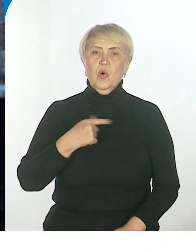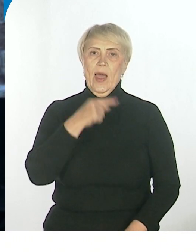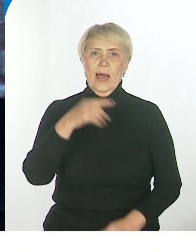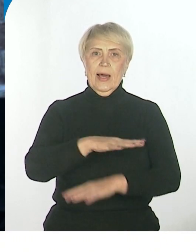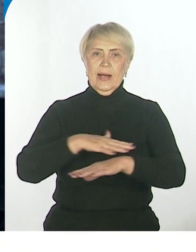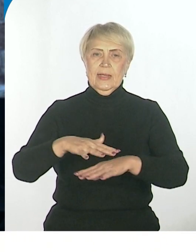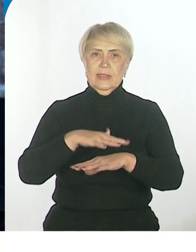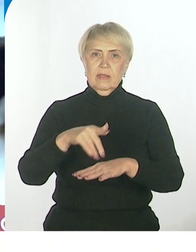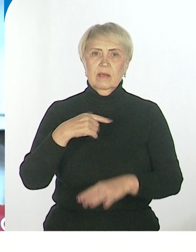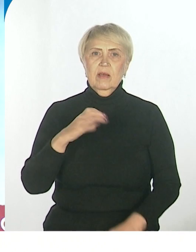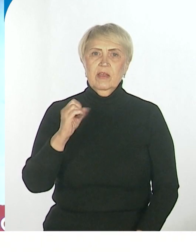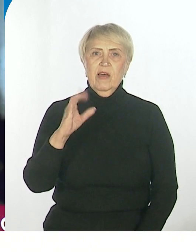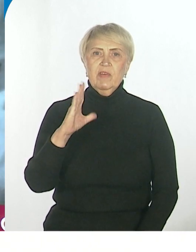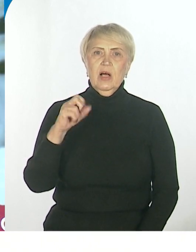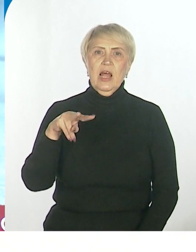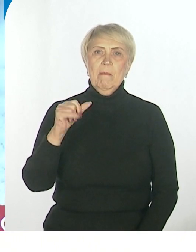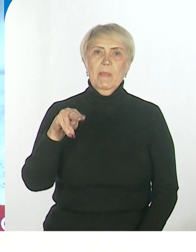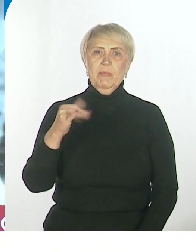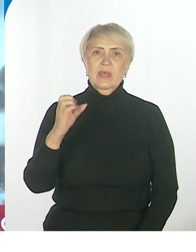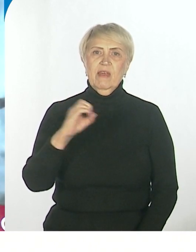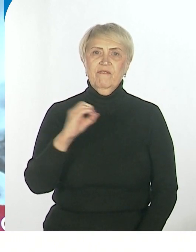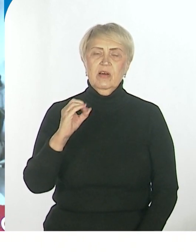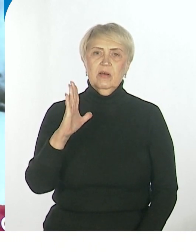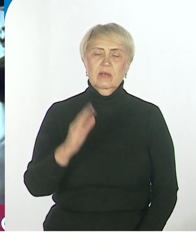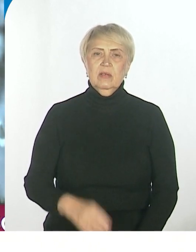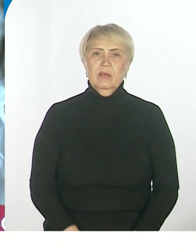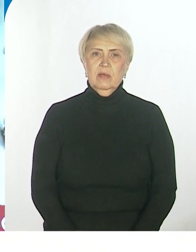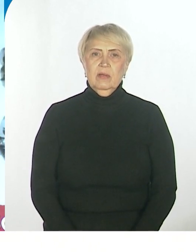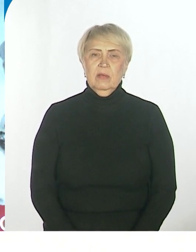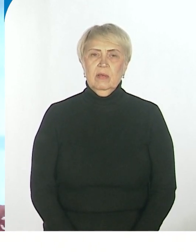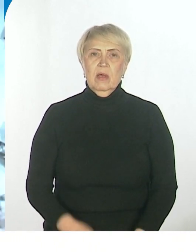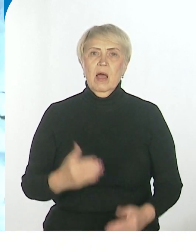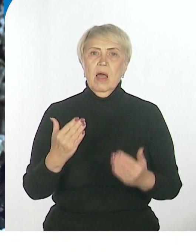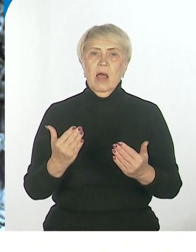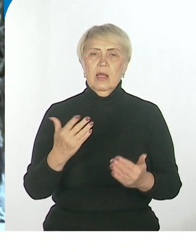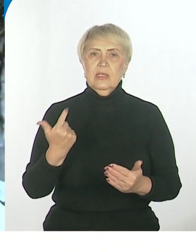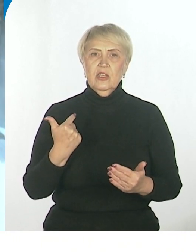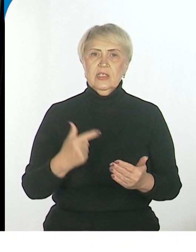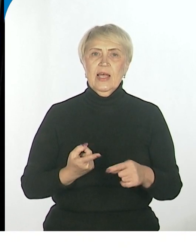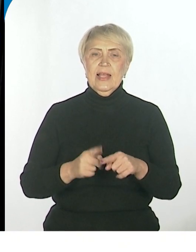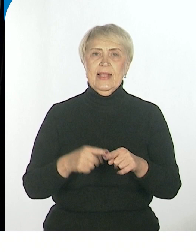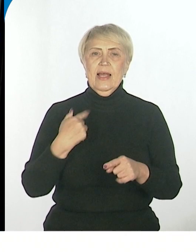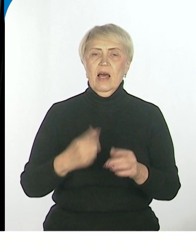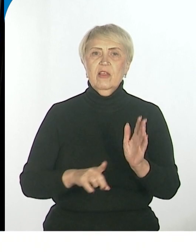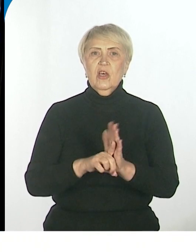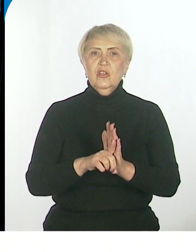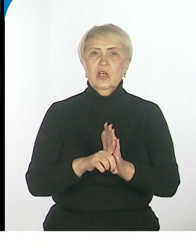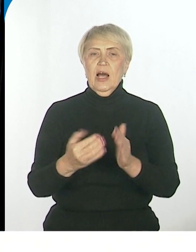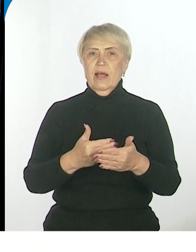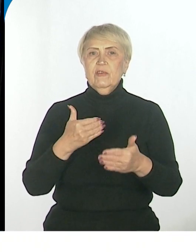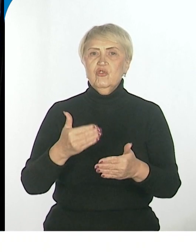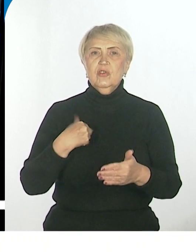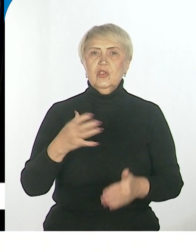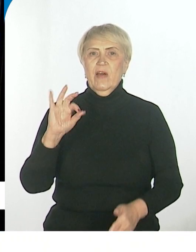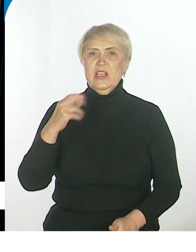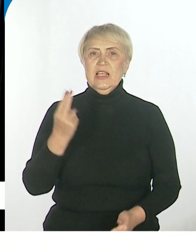Хабаровского края Сергей Евлампиев. Сергей Николаевич, здравствуйте. Здравствуйте. Итак, если мы сейчас для начала отвлечемся от официальных цифр, которые вот так вот по